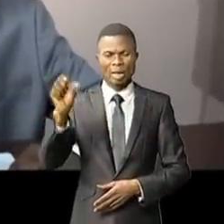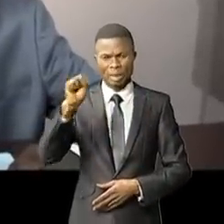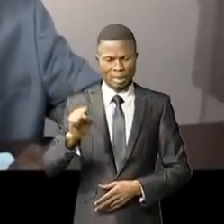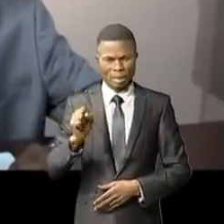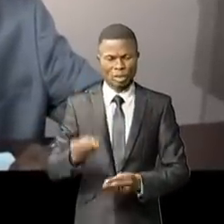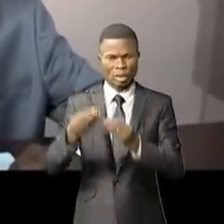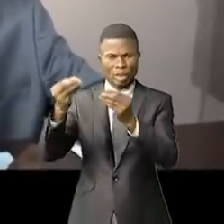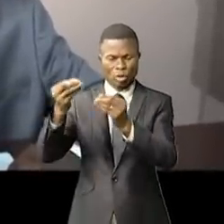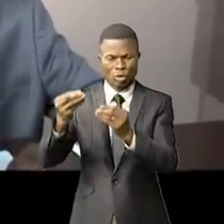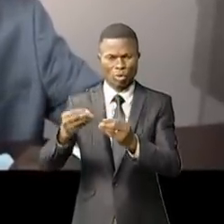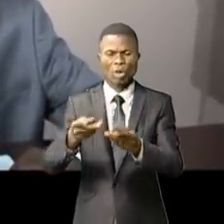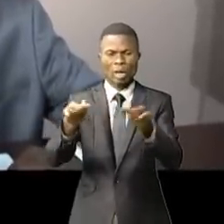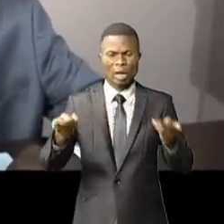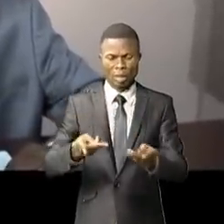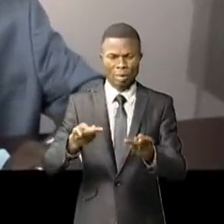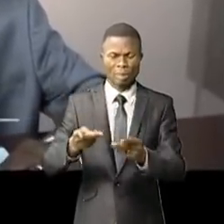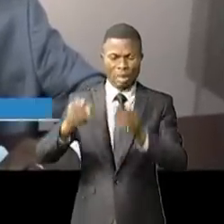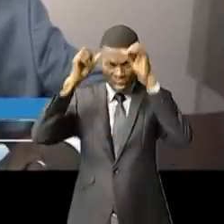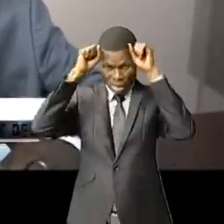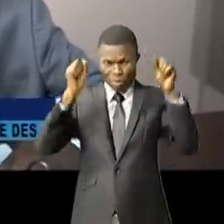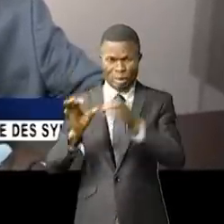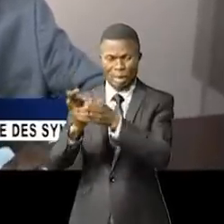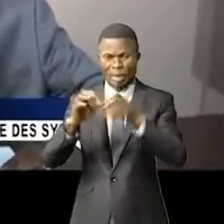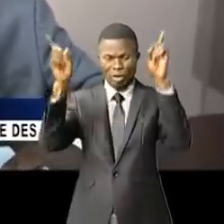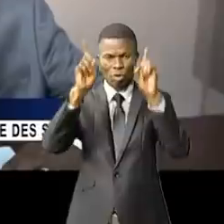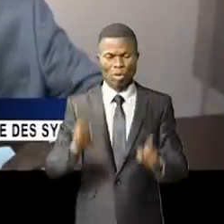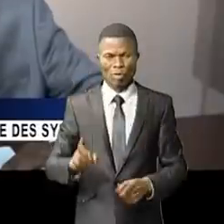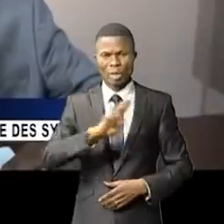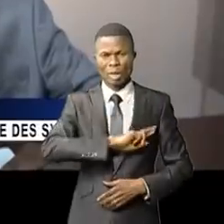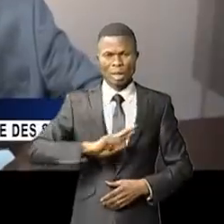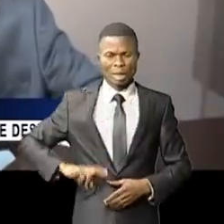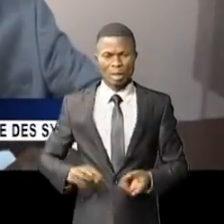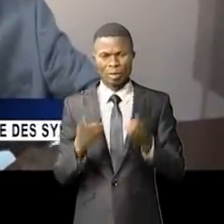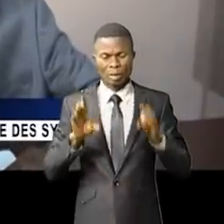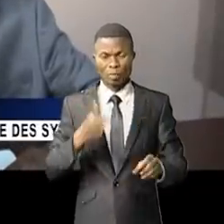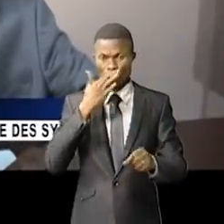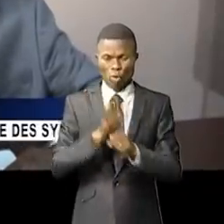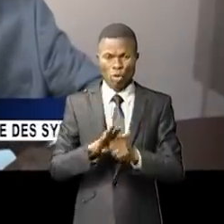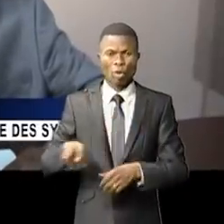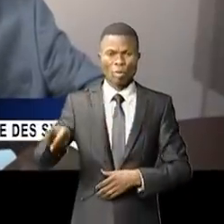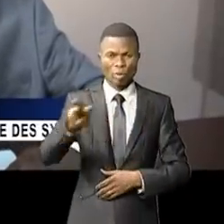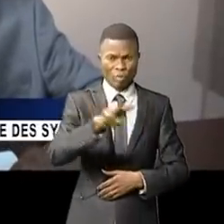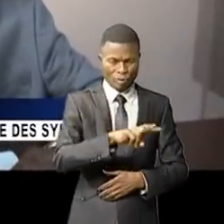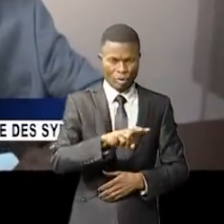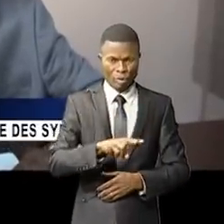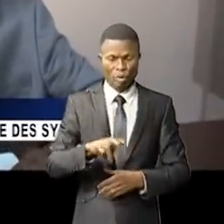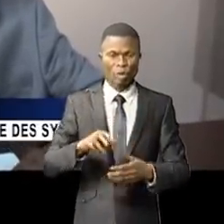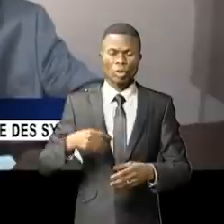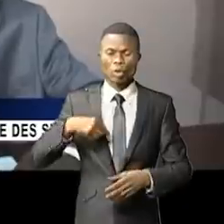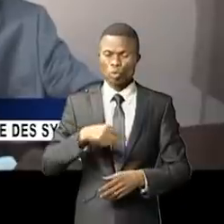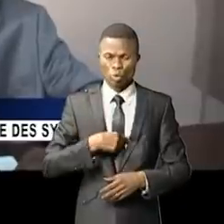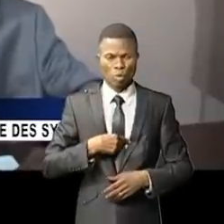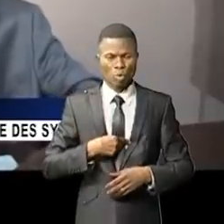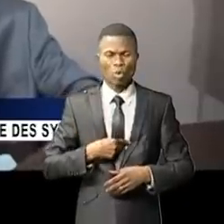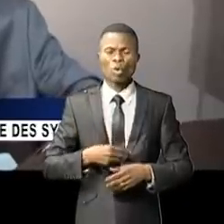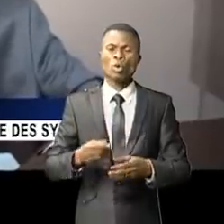présidence de l'Union africa RDC, nous vous rassurons que vous ne serez pas déçus